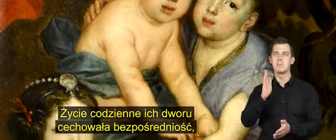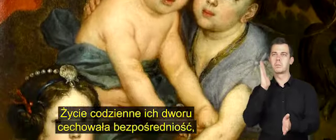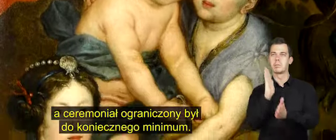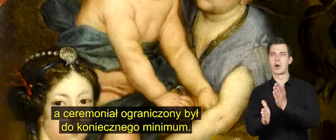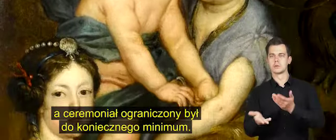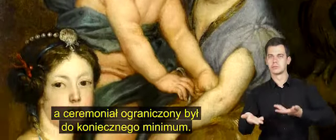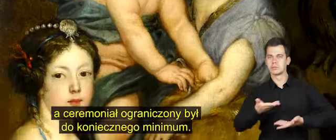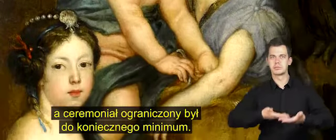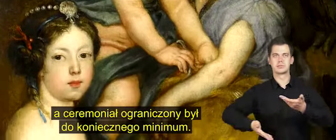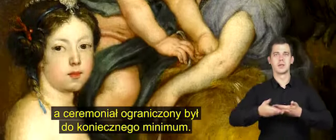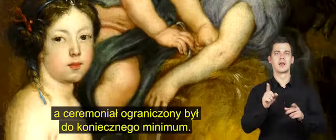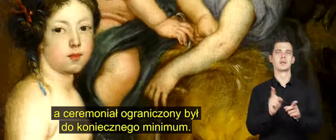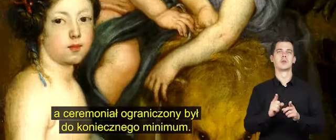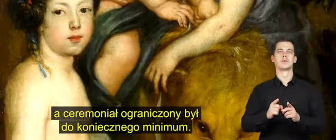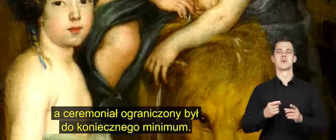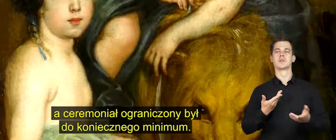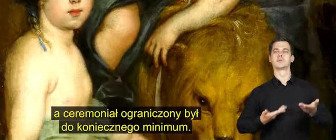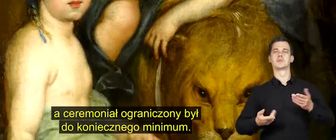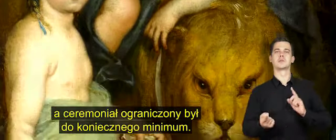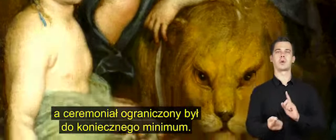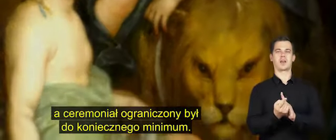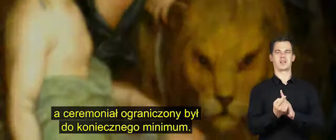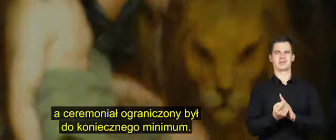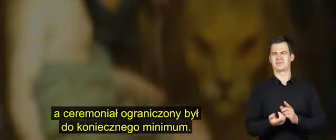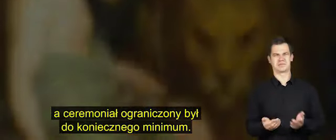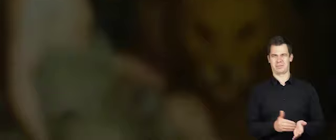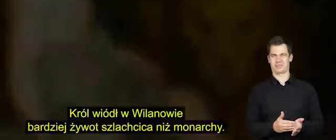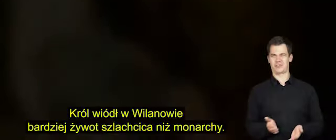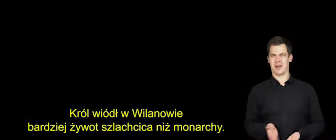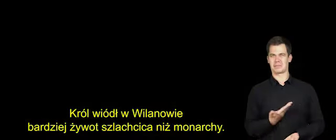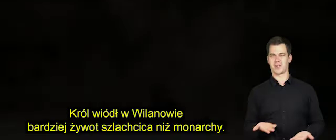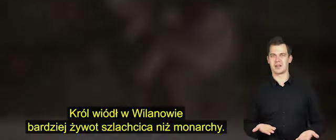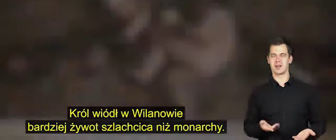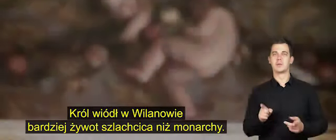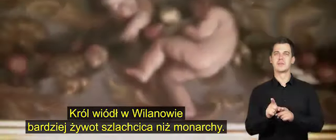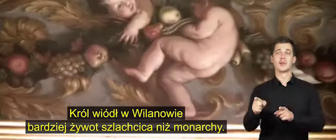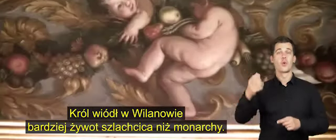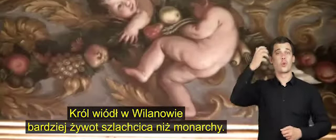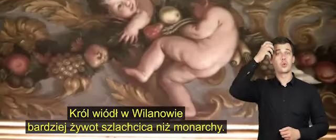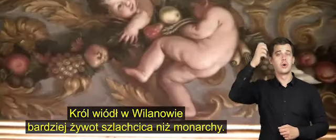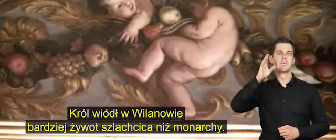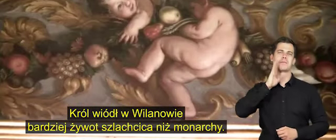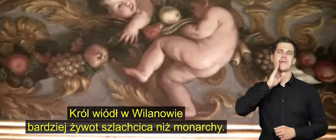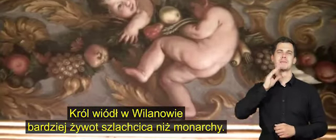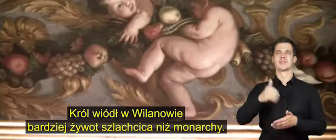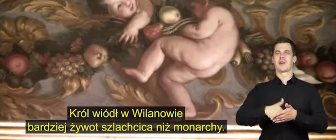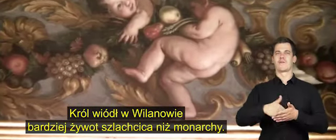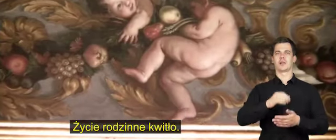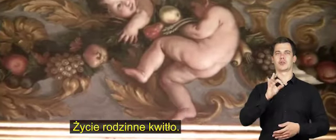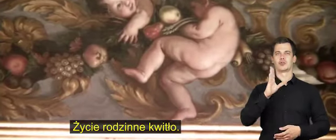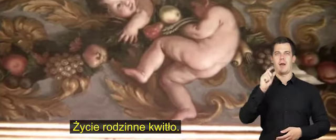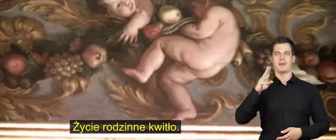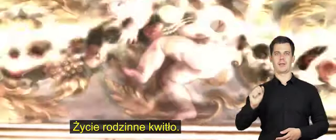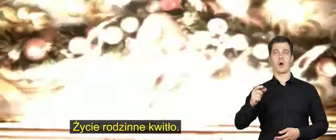bezpośredniość, a ceremoniał ograniczony był do koniecznego minimum. Król wiódł w Wilanowie bardziej żywot szlachcica niż monarchy.